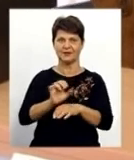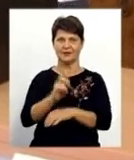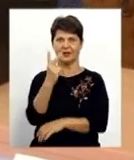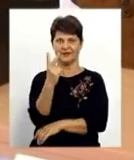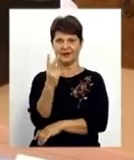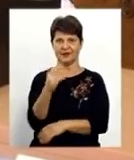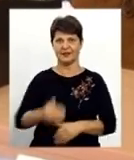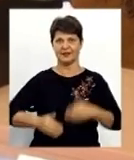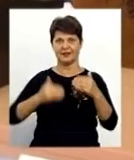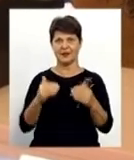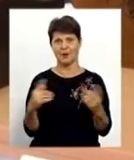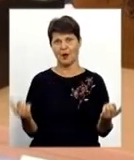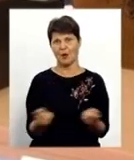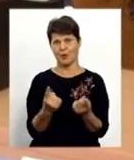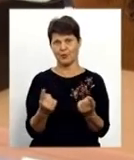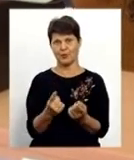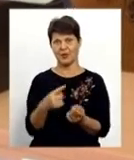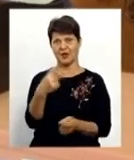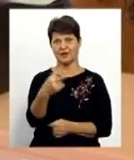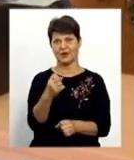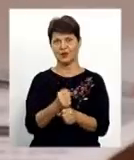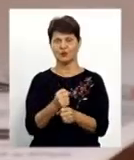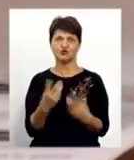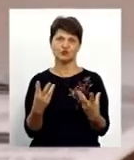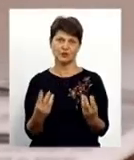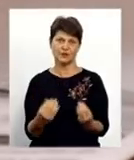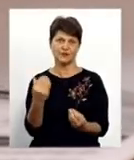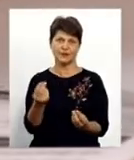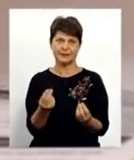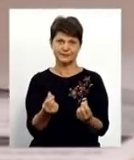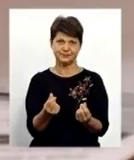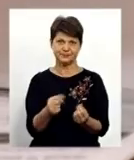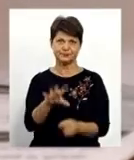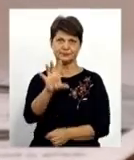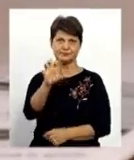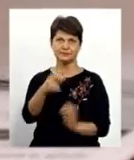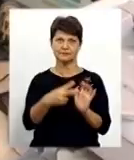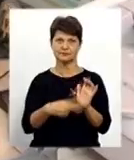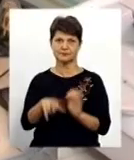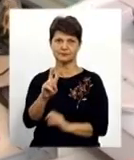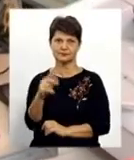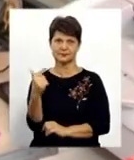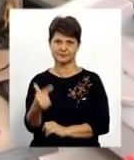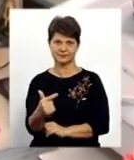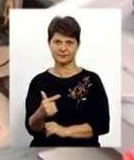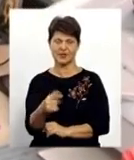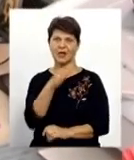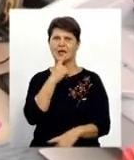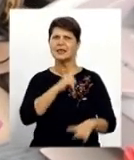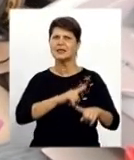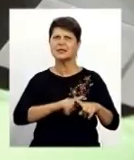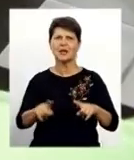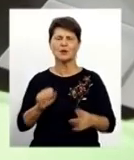два терміни. У звичному режимі за 20 робочих днів. Його вартість становить 572 гривні. Терміново